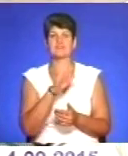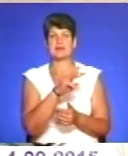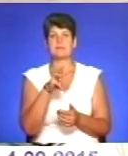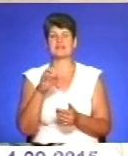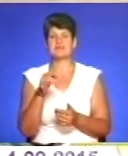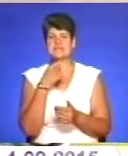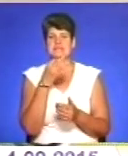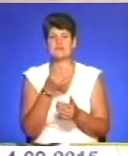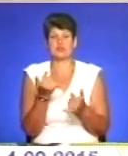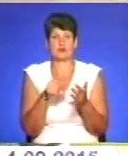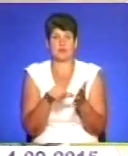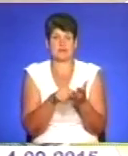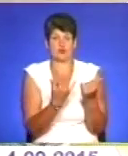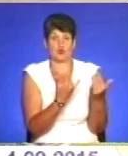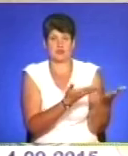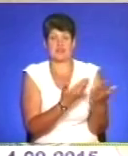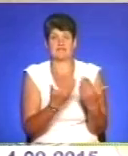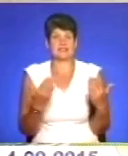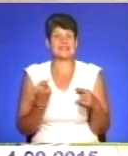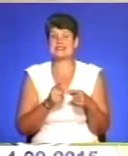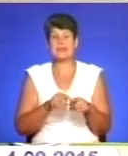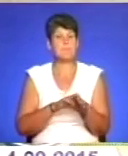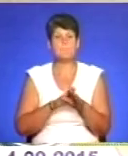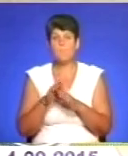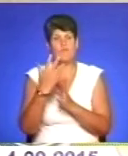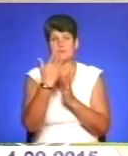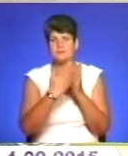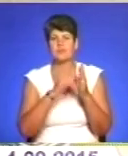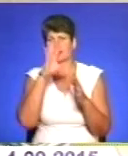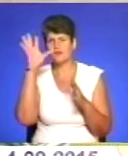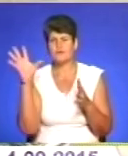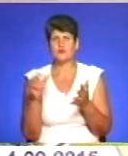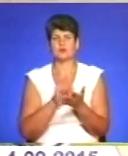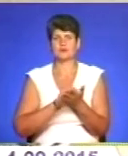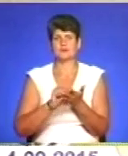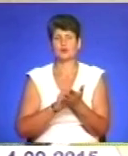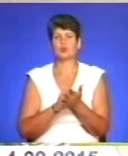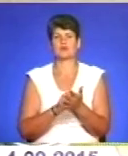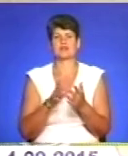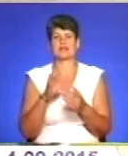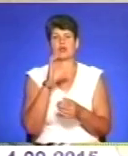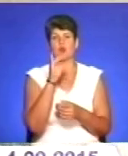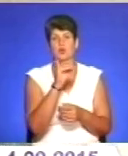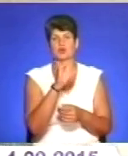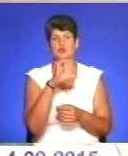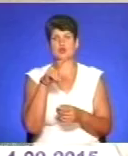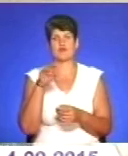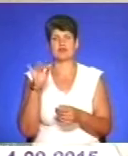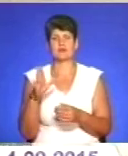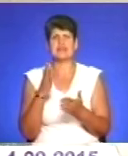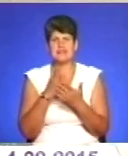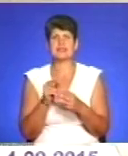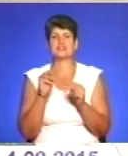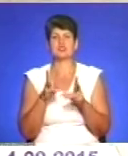те, що представлено сьогодні на нашій виставці, далеко не повний перелік всієї друкованої продукції світу, яка присвячена Юлію Шусловацькому. Тобто є над чим